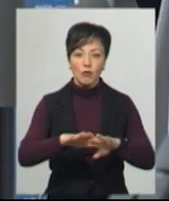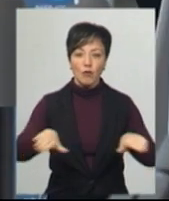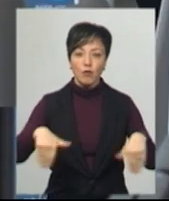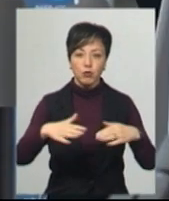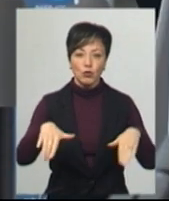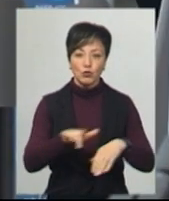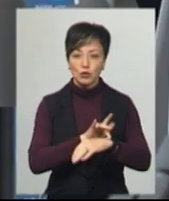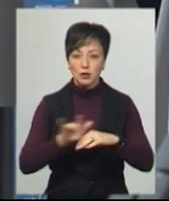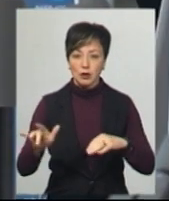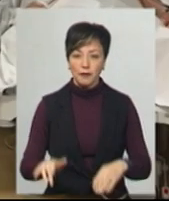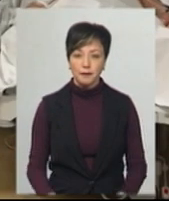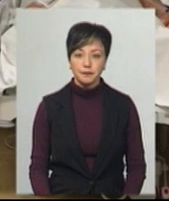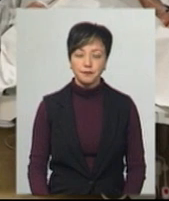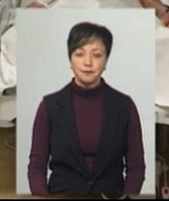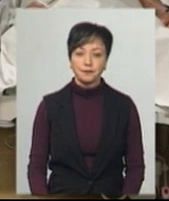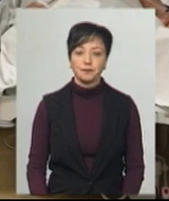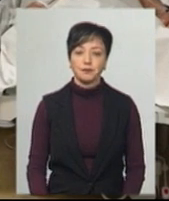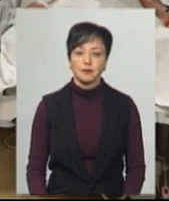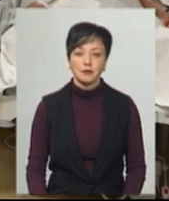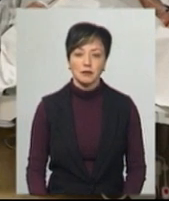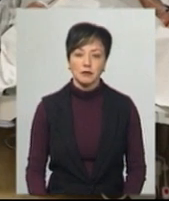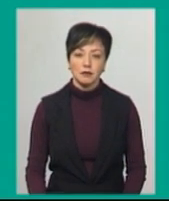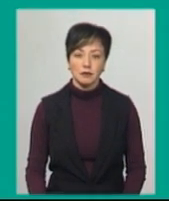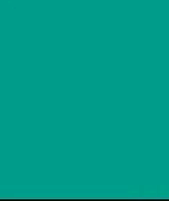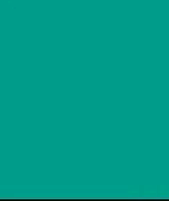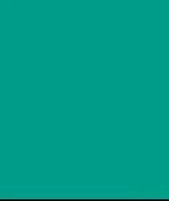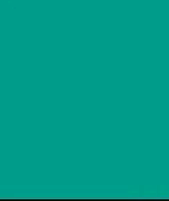Катерина Шевчук, Інна Ніколаєва. Новини на Суспільному. Хмельниця.